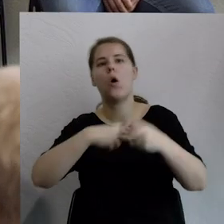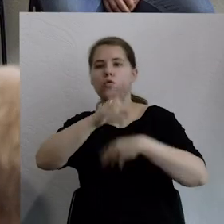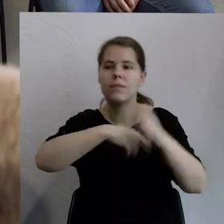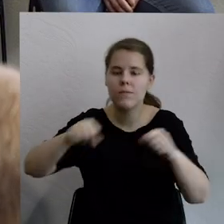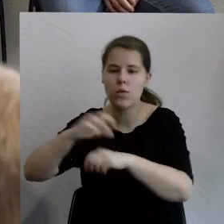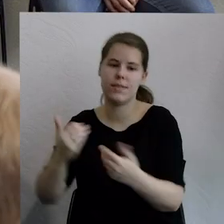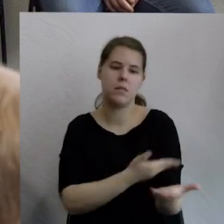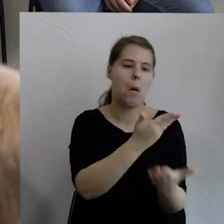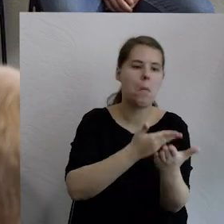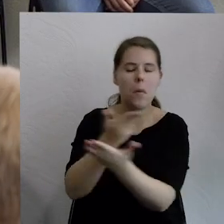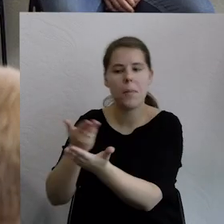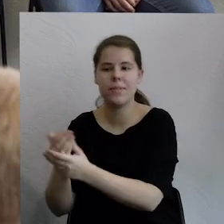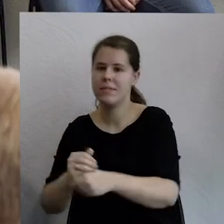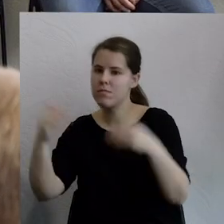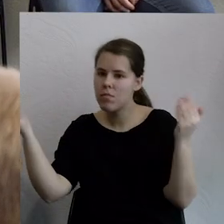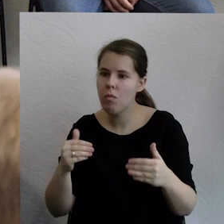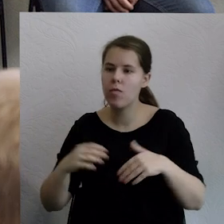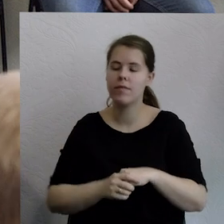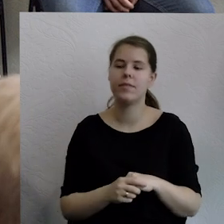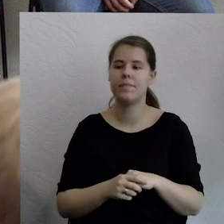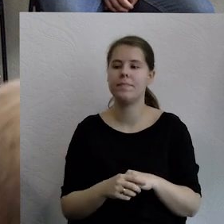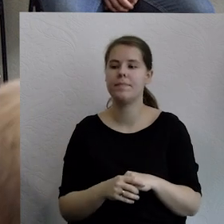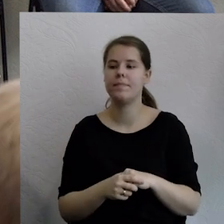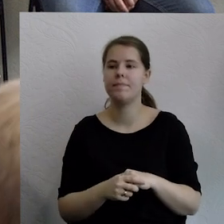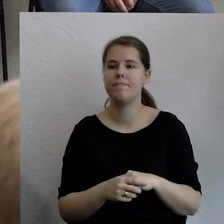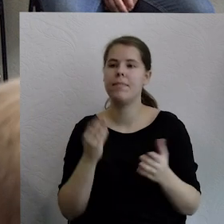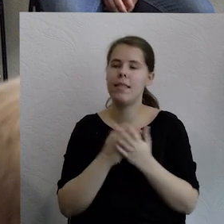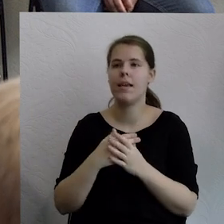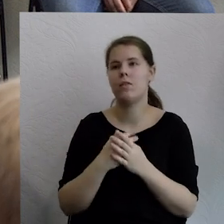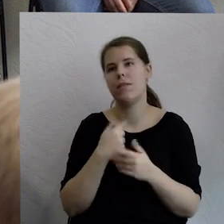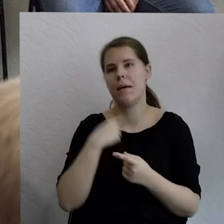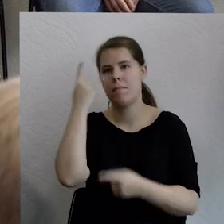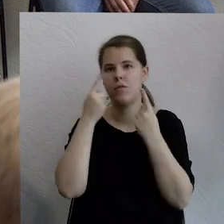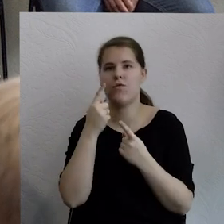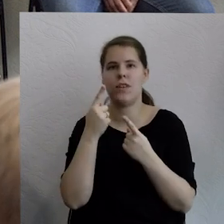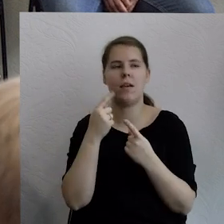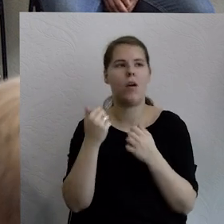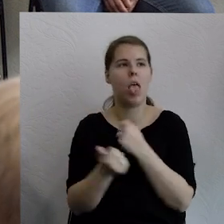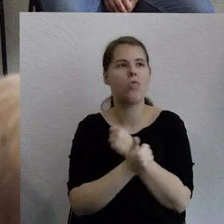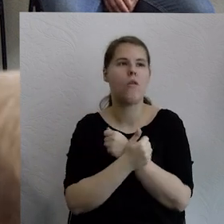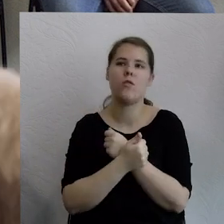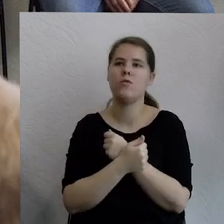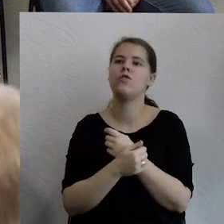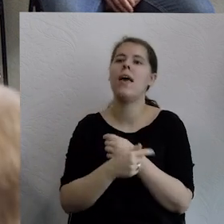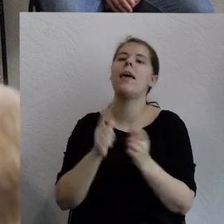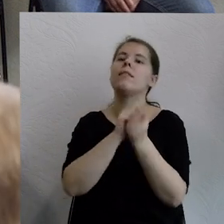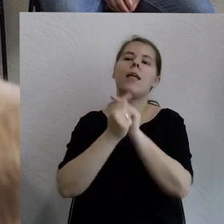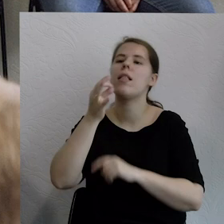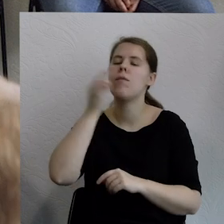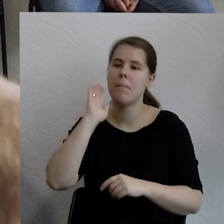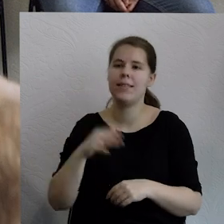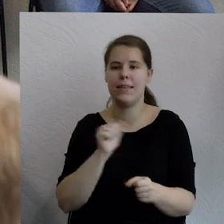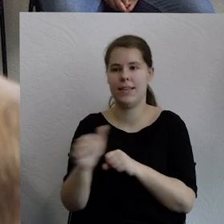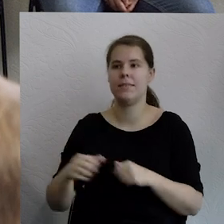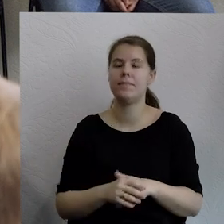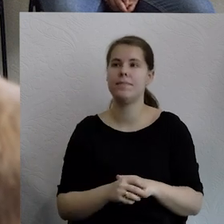taka właśnie utopia, tylko bardzo oparte na twardych jednak przesłankach przekonanie. Bardzo Ci dziękuję. No